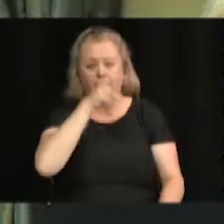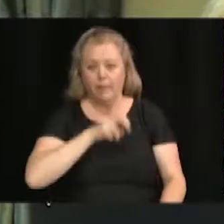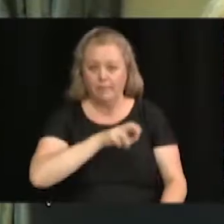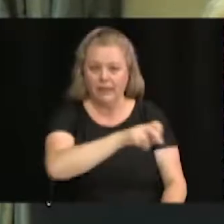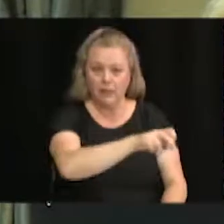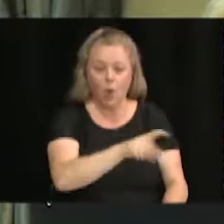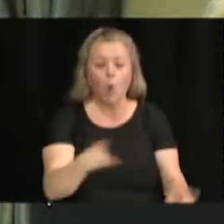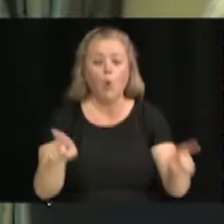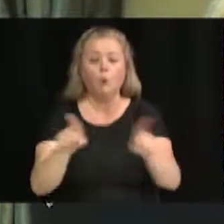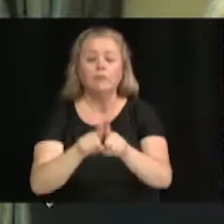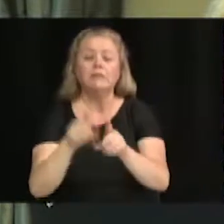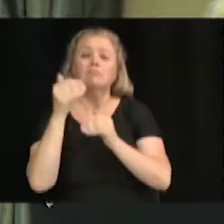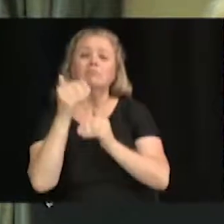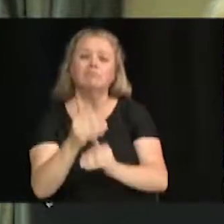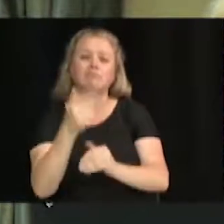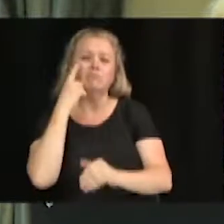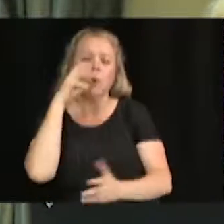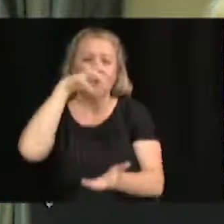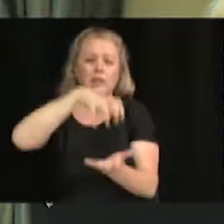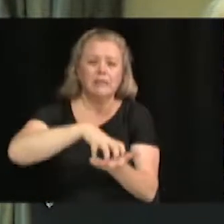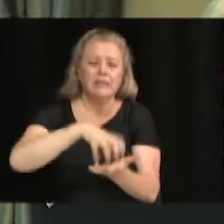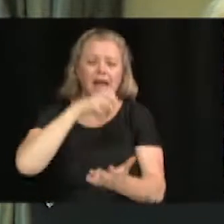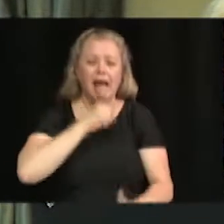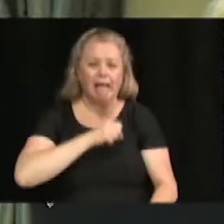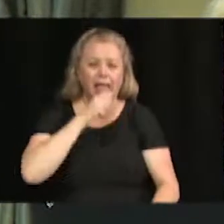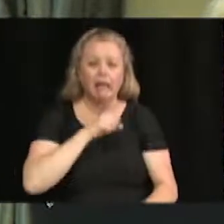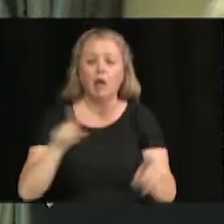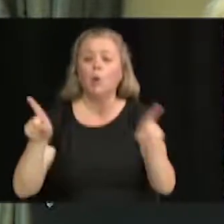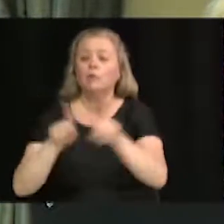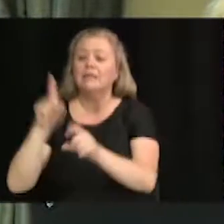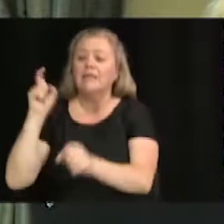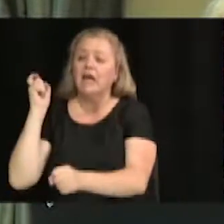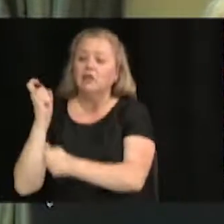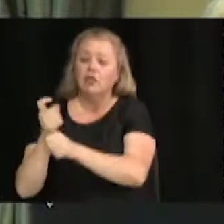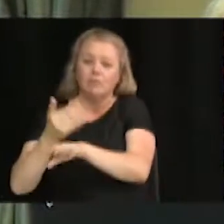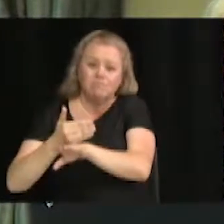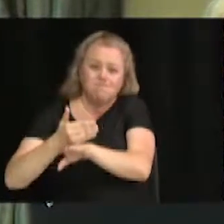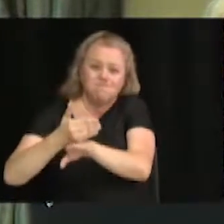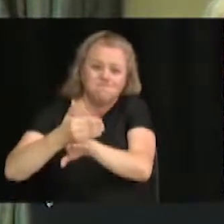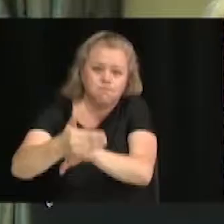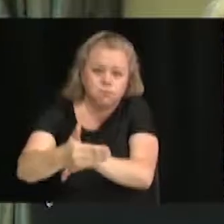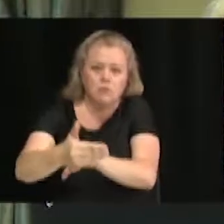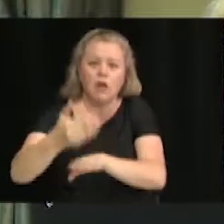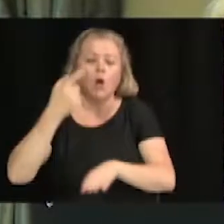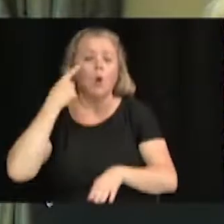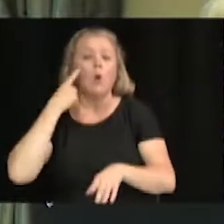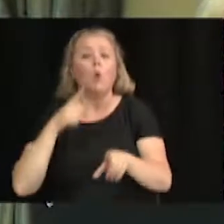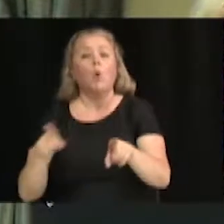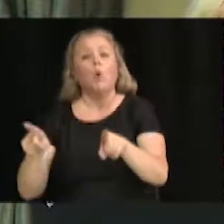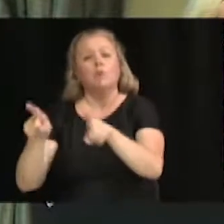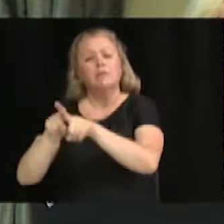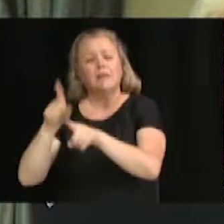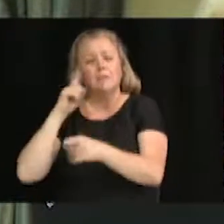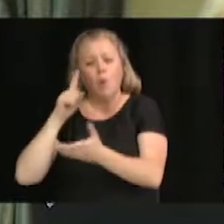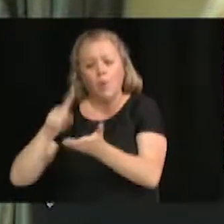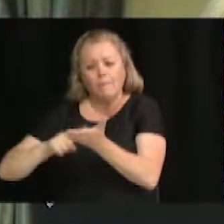aînées, l'achat de grats de trottoirs, ainsi que des travaux de réaménagement de l'intersection de la rue Belvédère et du